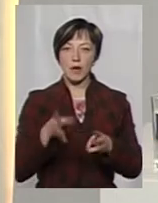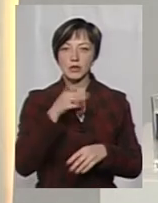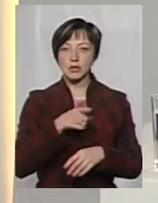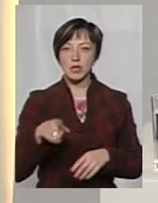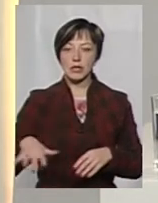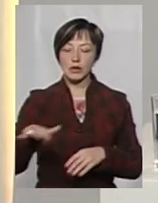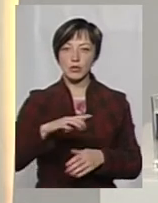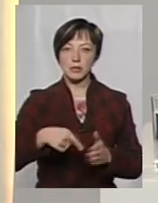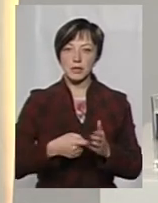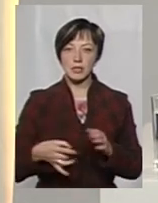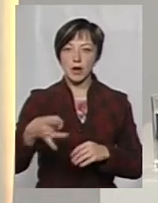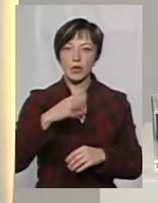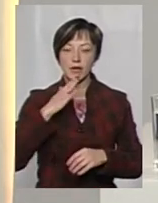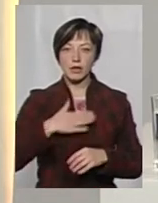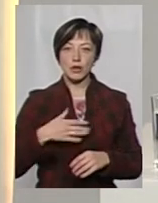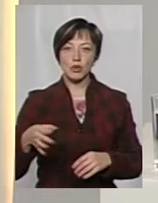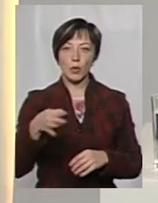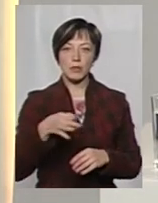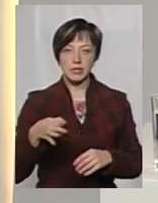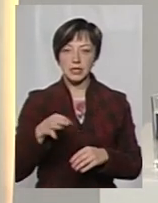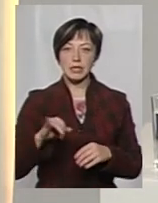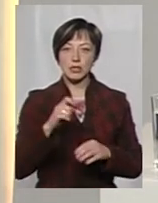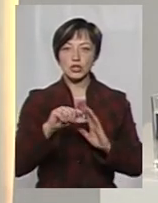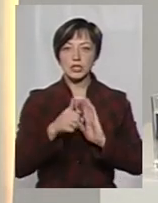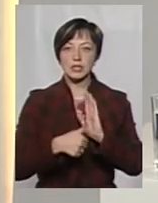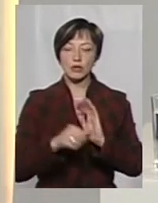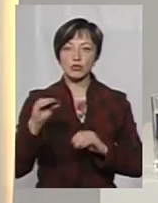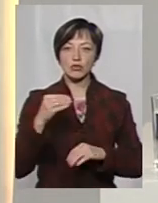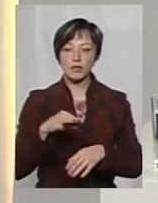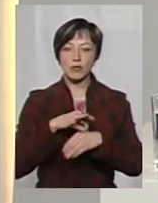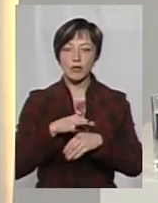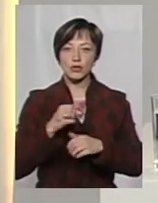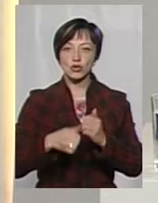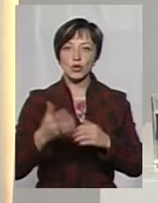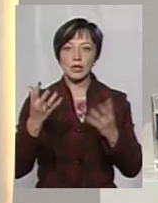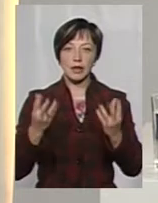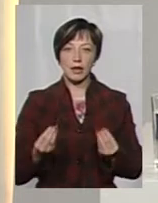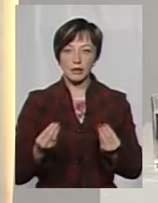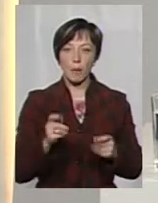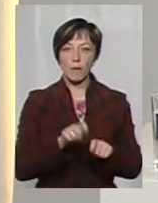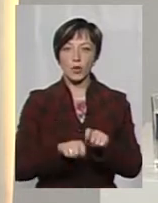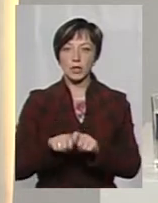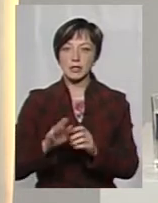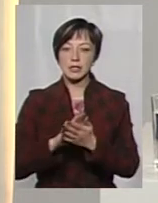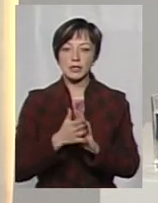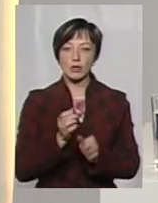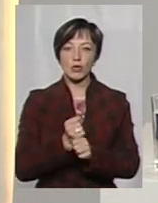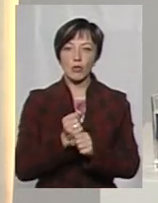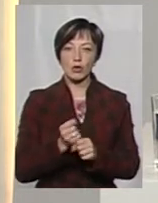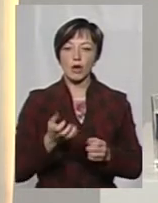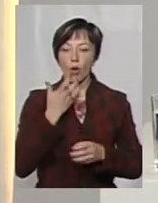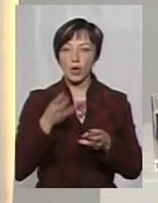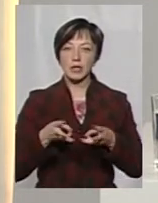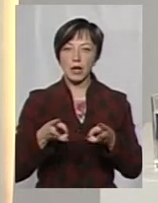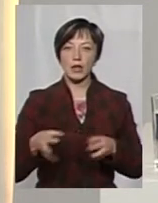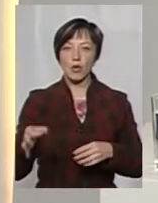території міст і районів нашої області. З 16 жовтня проводиться щоденний моніторинг стану роботи котелені області